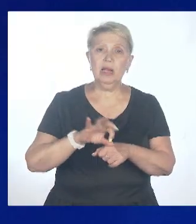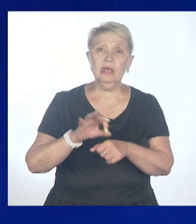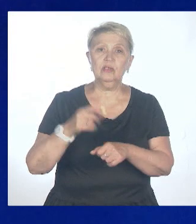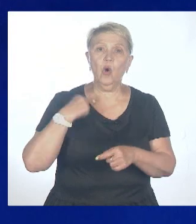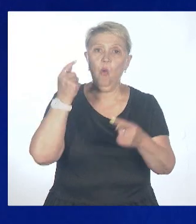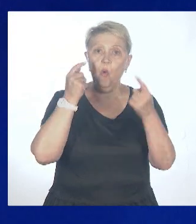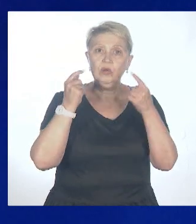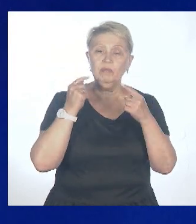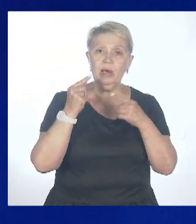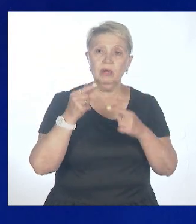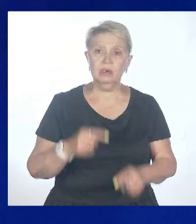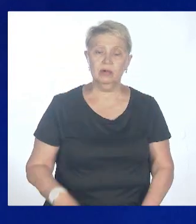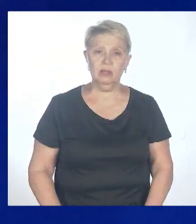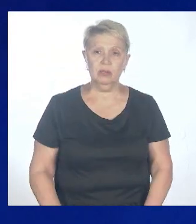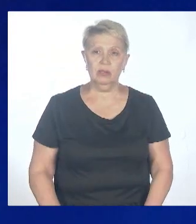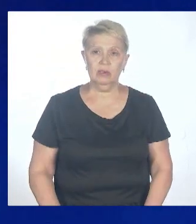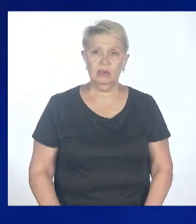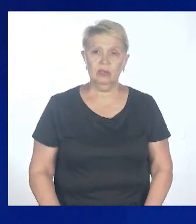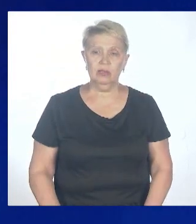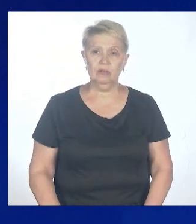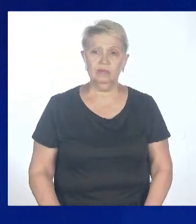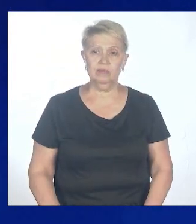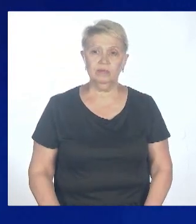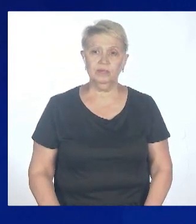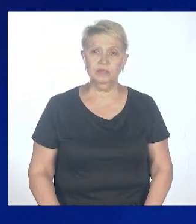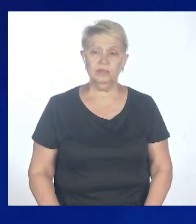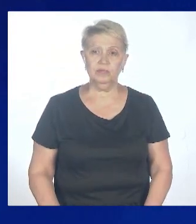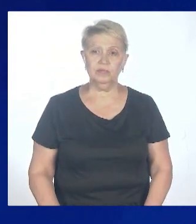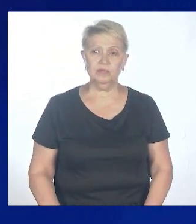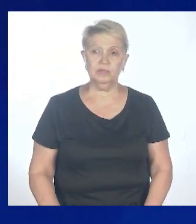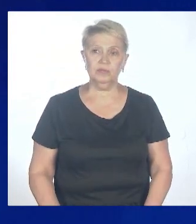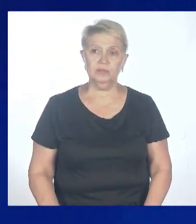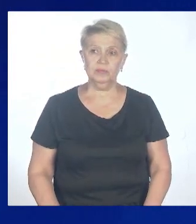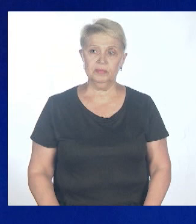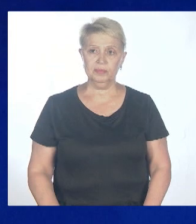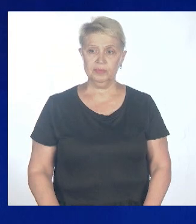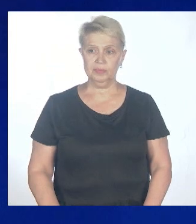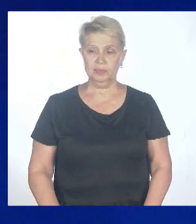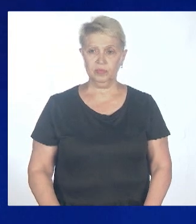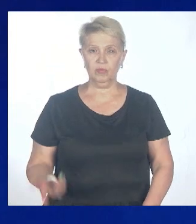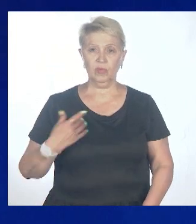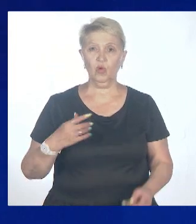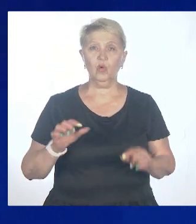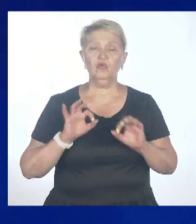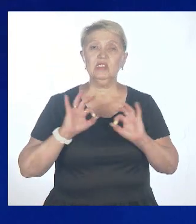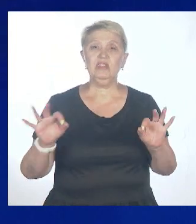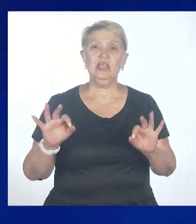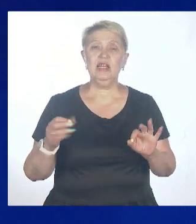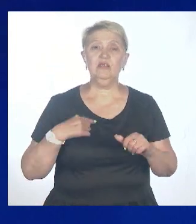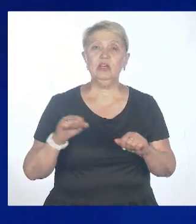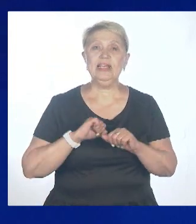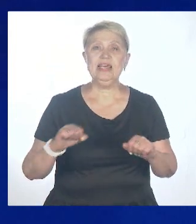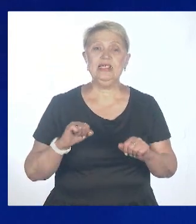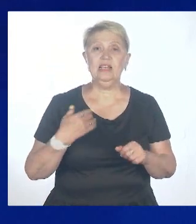причинам, исходя просто из-за того, что есть ваксеры, антиваксеры и прочее, прочее. да. Но в идеальной вселенной, на идеально ровной поверхности,